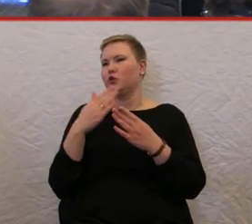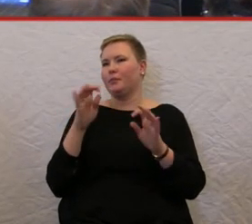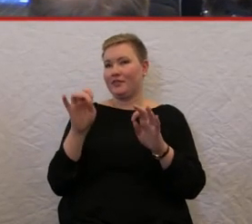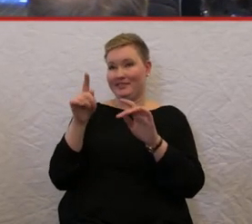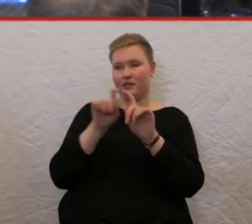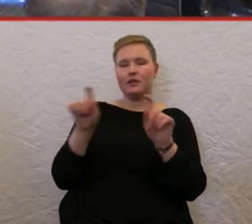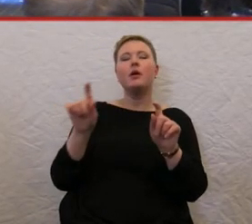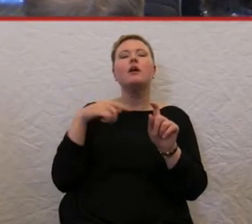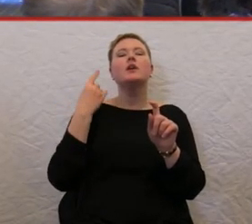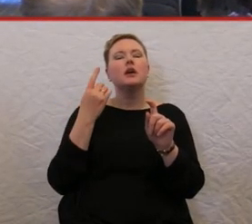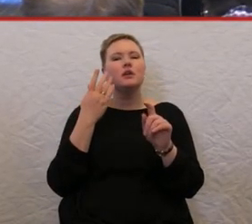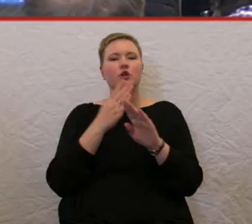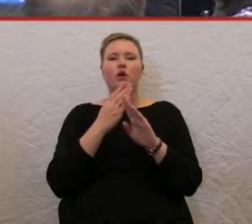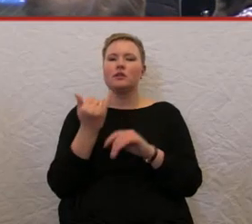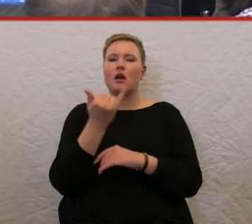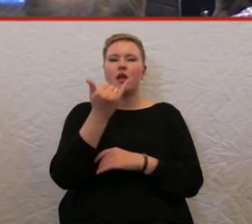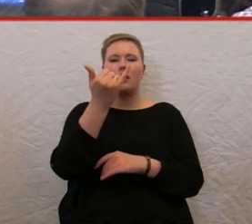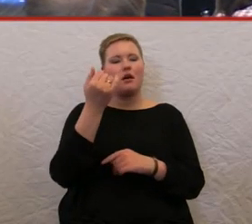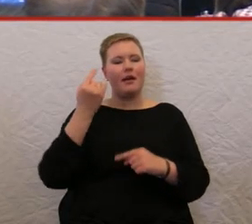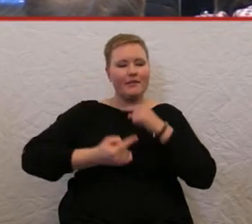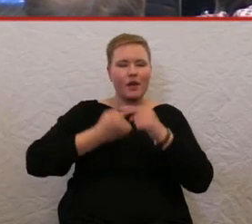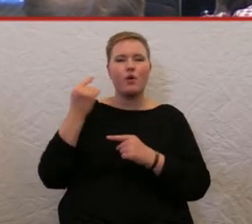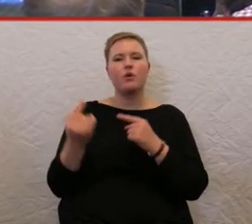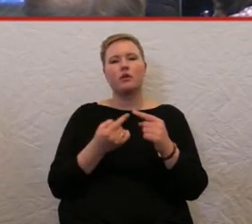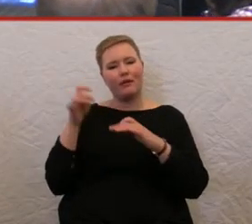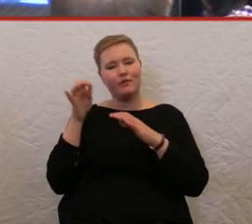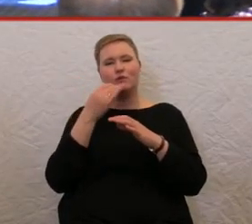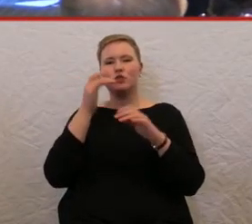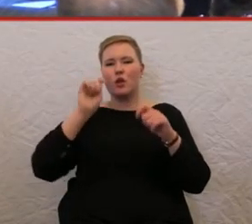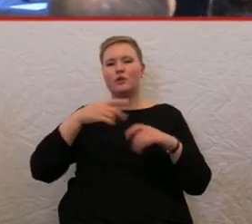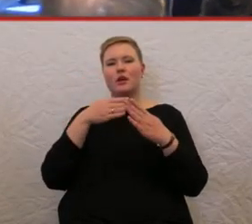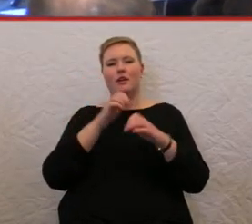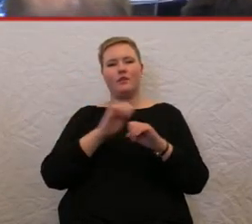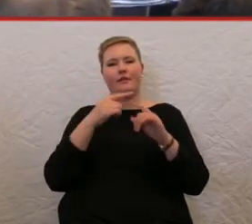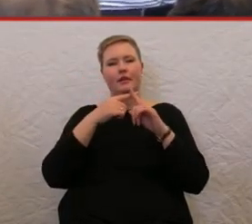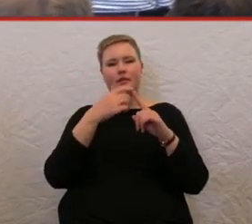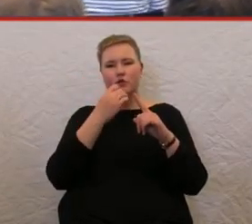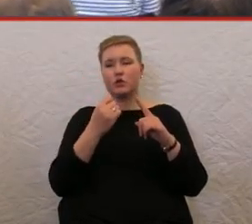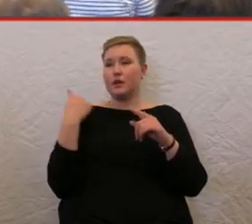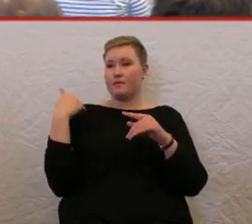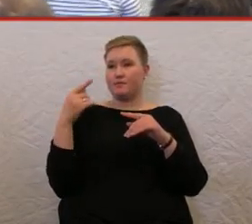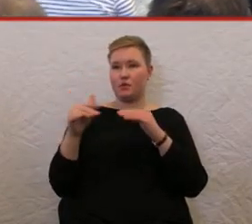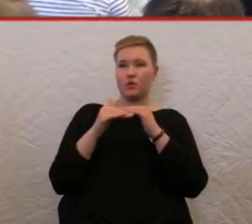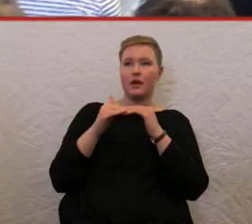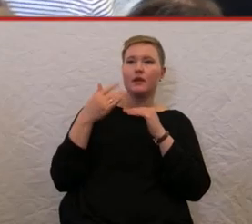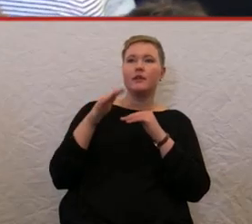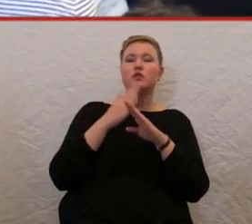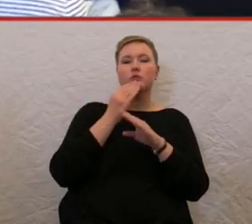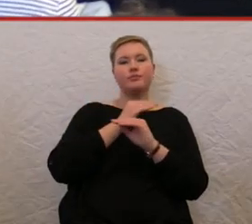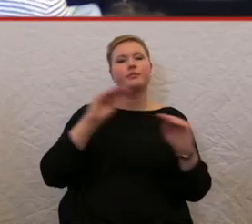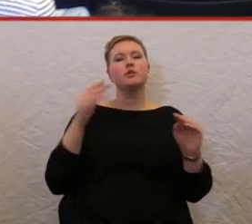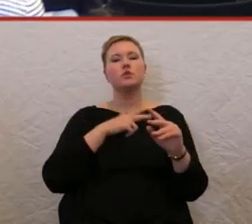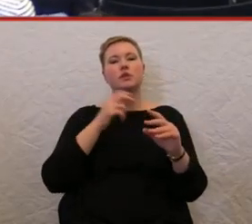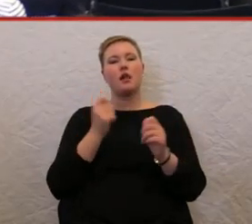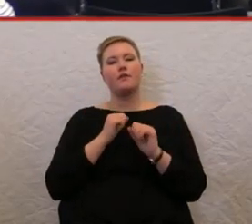Entwicklung und Einführung barrierefreier Taxen voranzutreiben. Wir haben, der Kollege hat es gerade erwähnt, mit dem Sozialverband Deutschland und